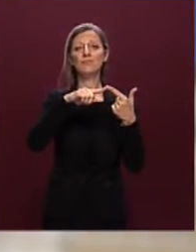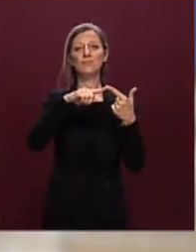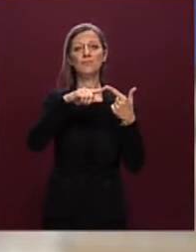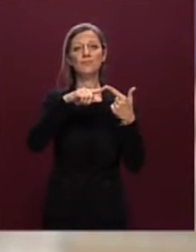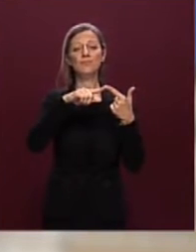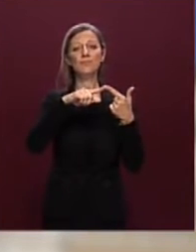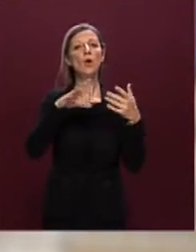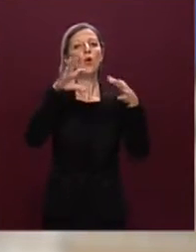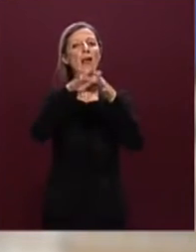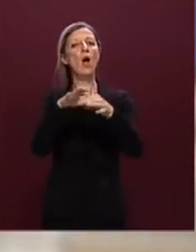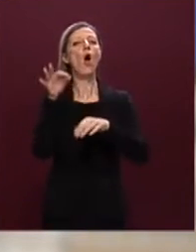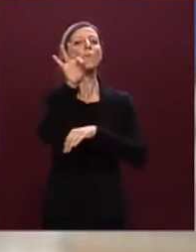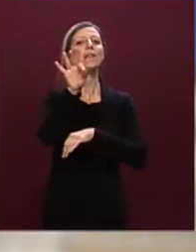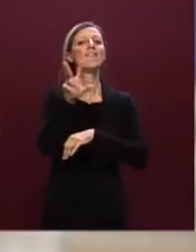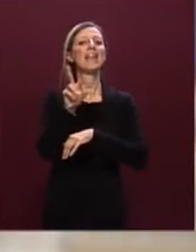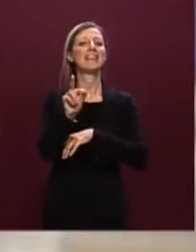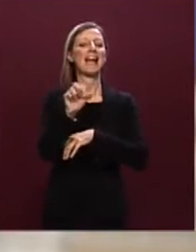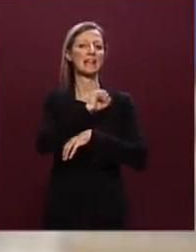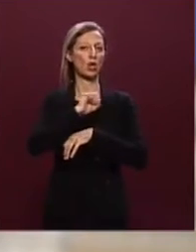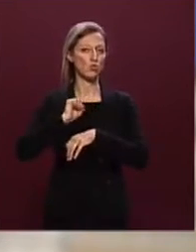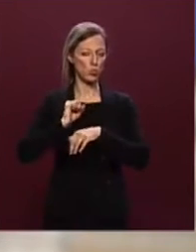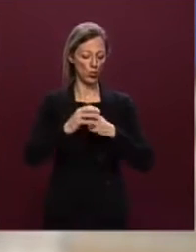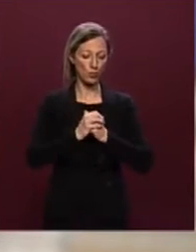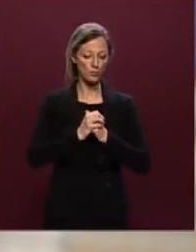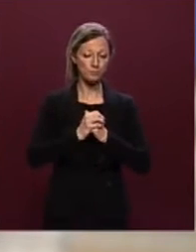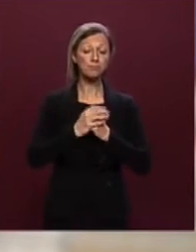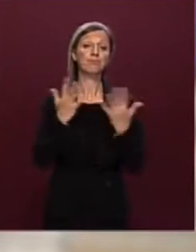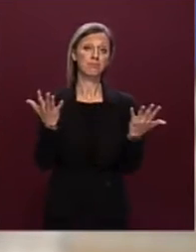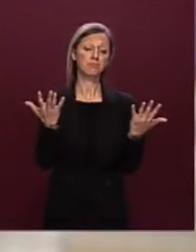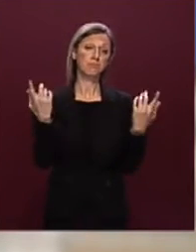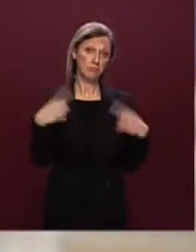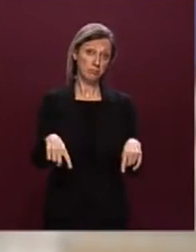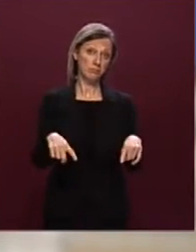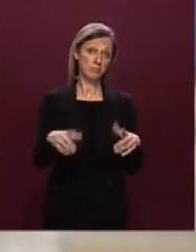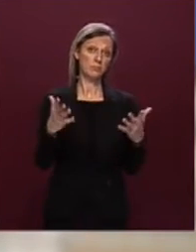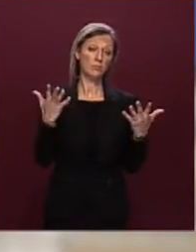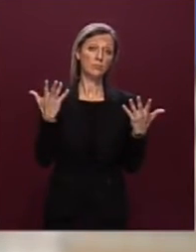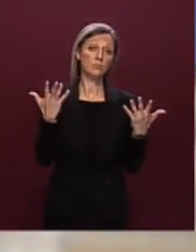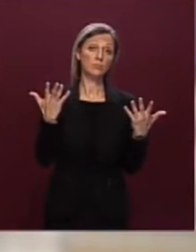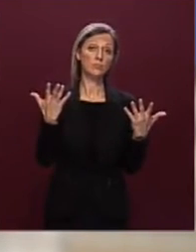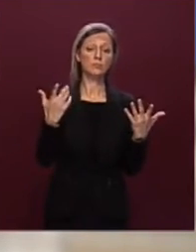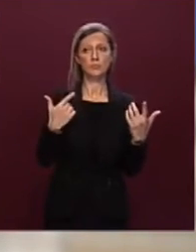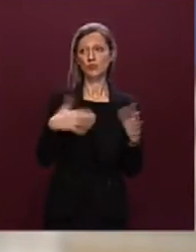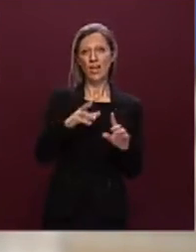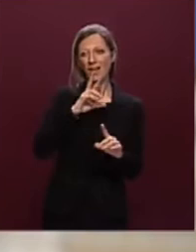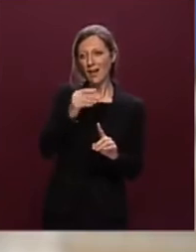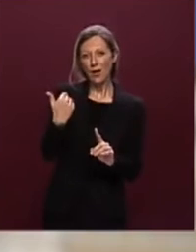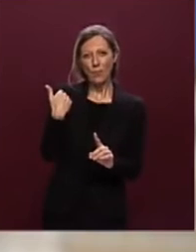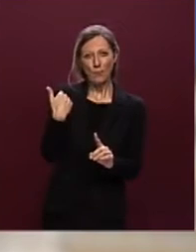agli obiettivi del 30 di giugno anche qui dobbiamo fare tesoro di quanto ho poc'anzi detto